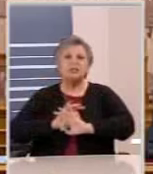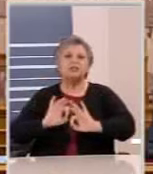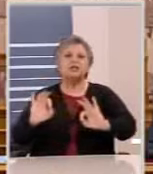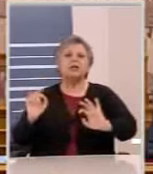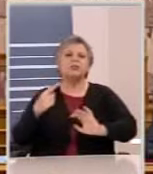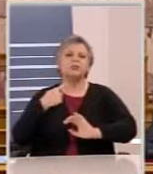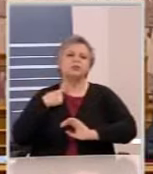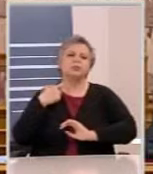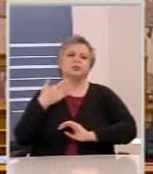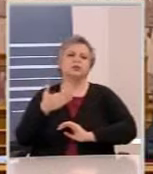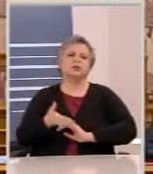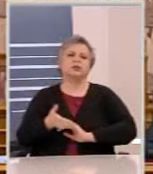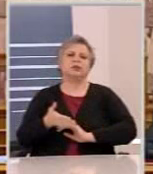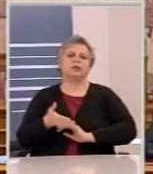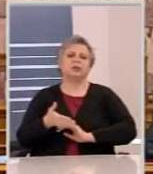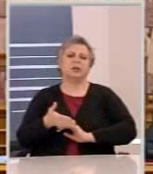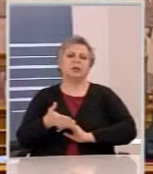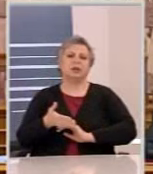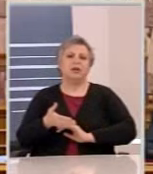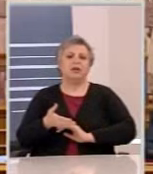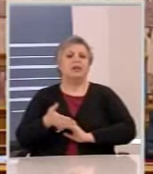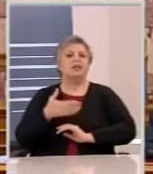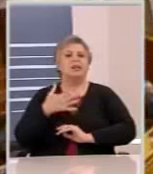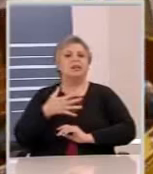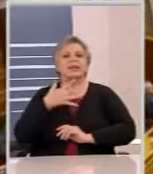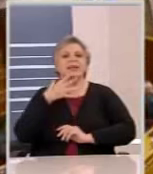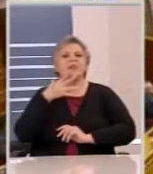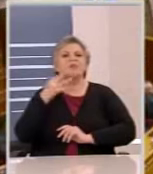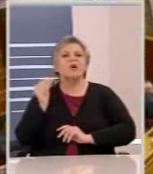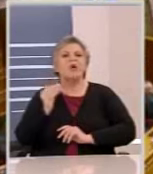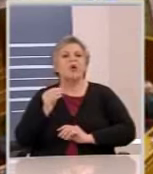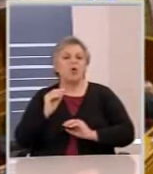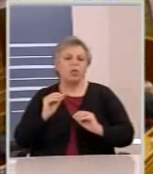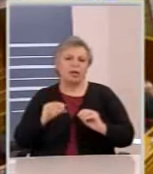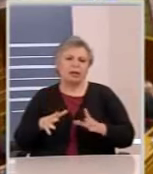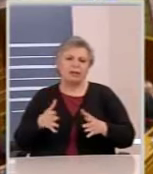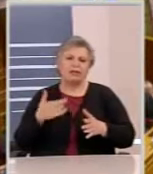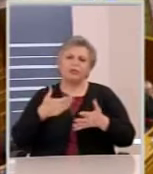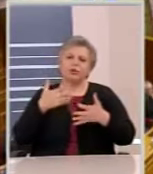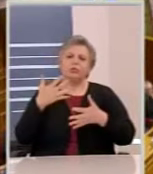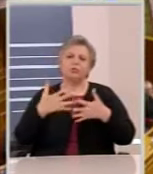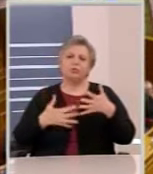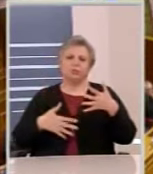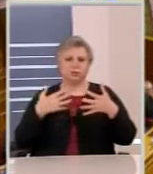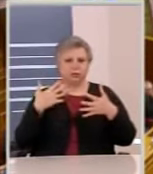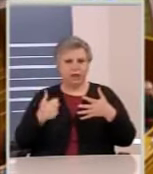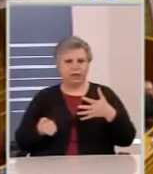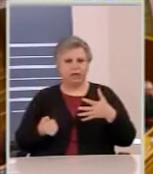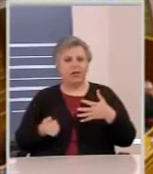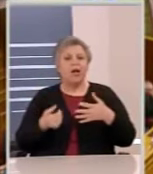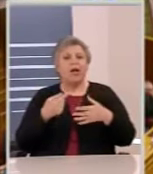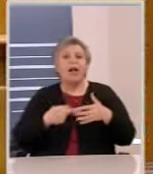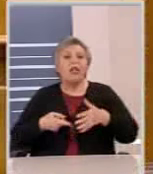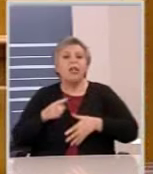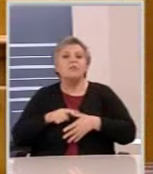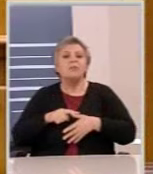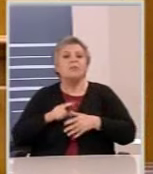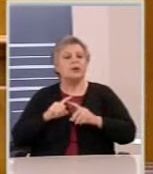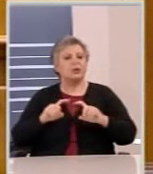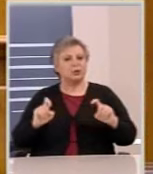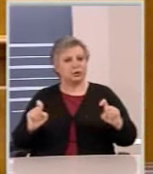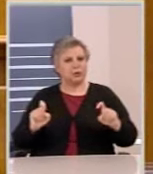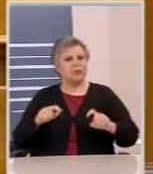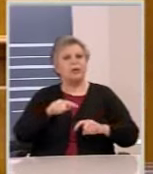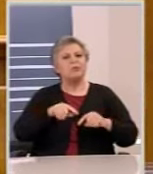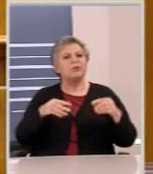Και θα τις χάσετε πέραν των άλλων και για έναν λόγο. Γιατί με την τακτική σας αυτή, κυρίες και κύριοι